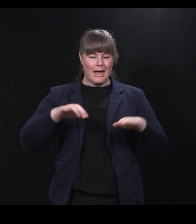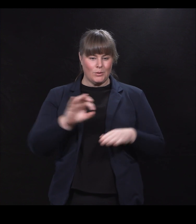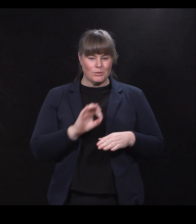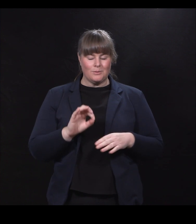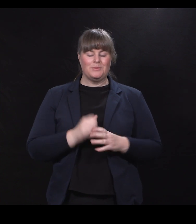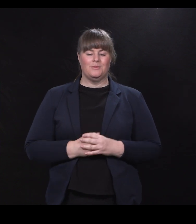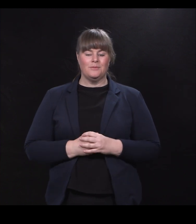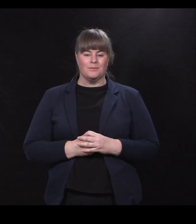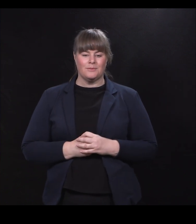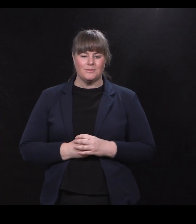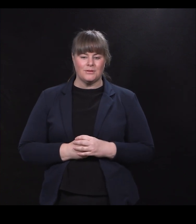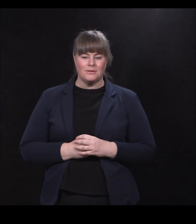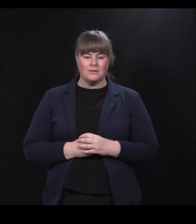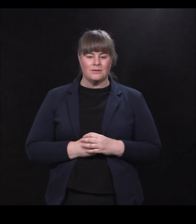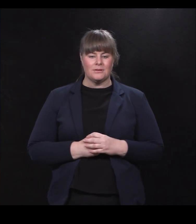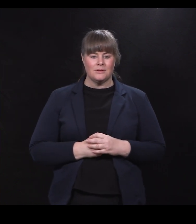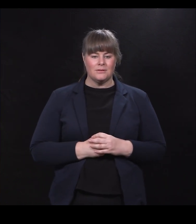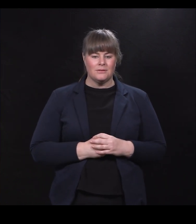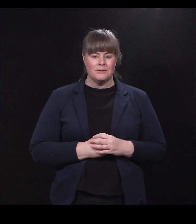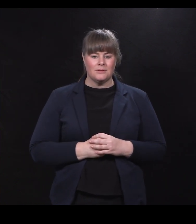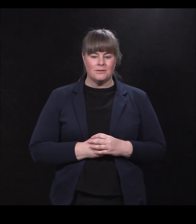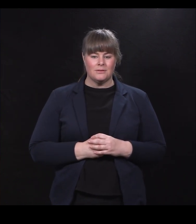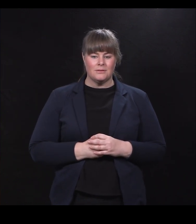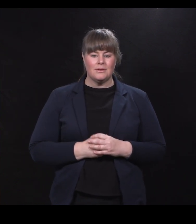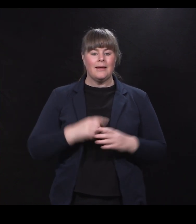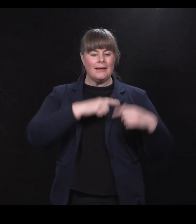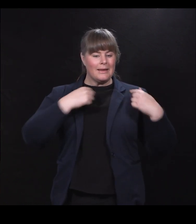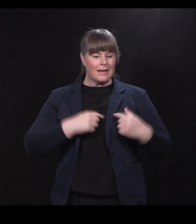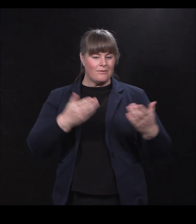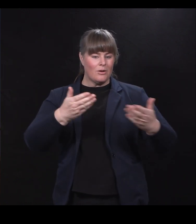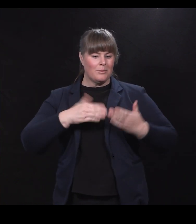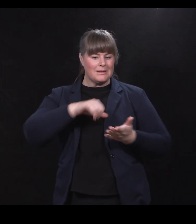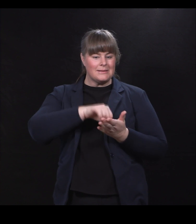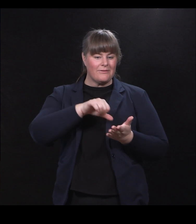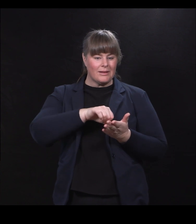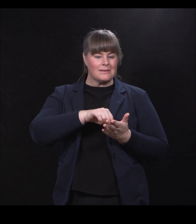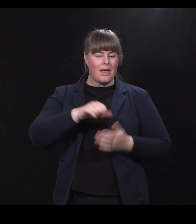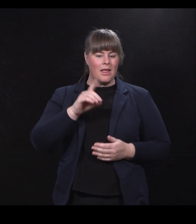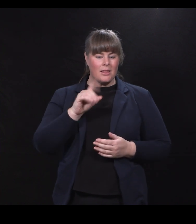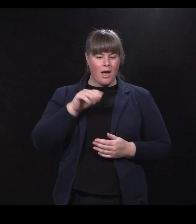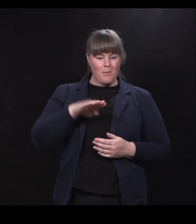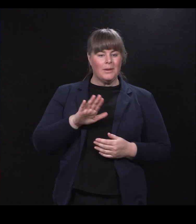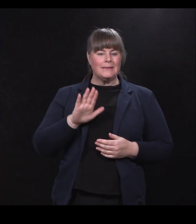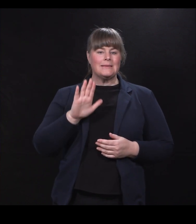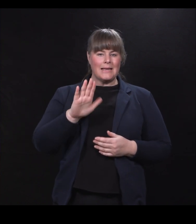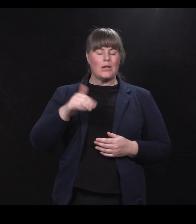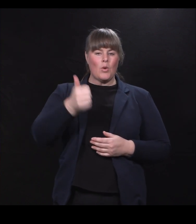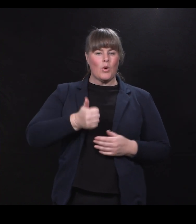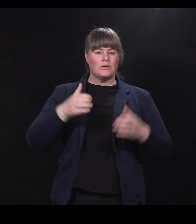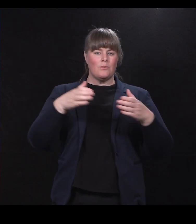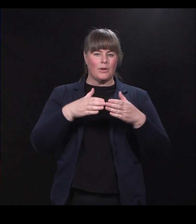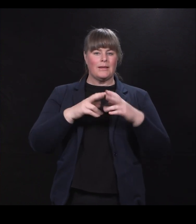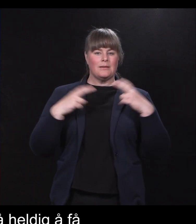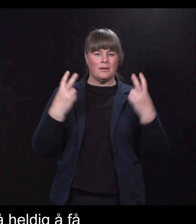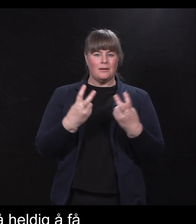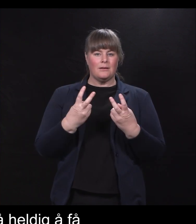Stiftelsen Hei og hjertelig velkommen til Stiftelsen Damm sitt årsmøteseminar.